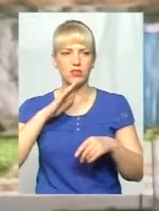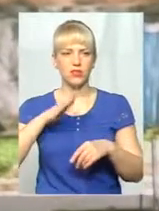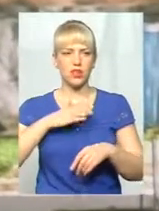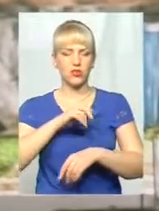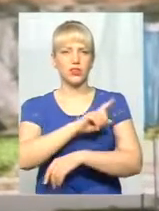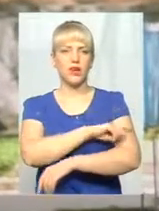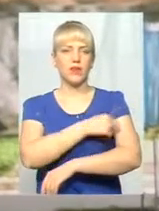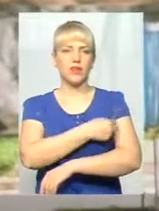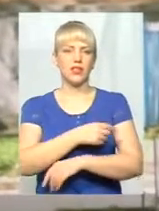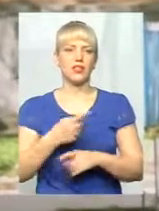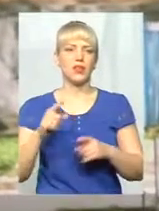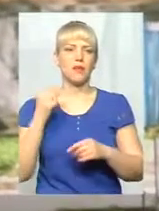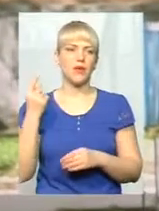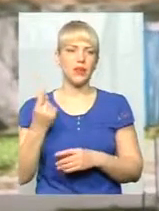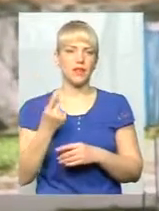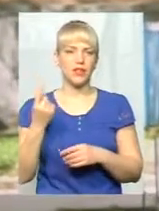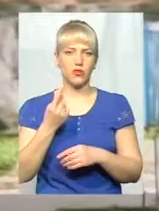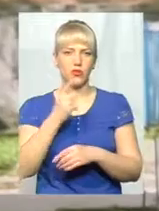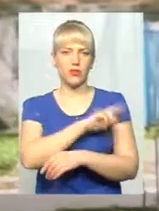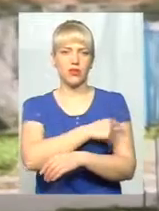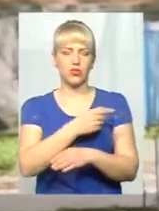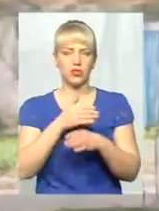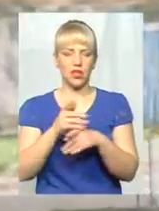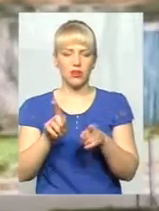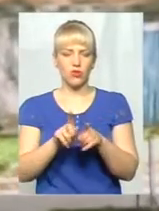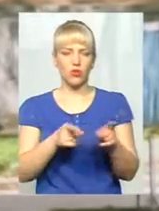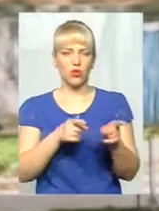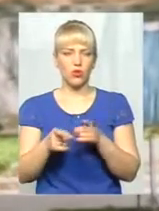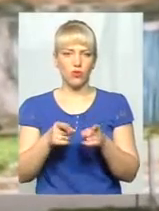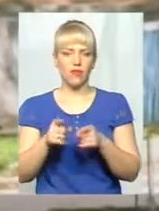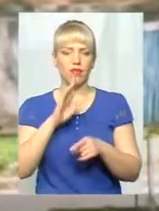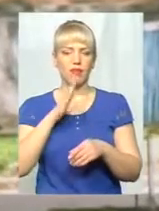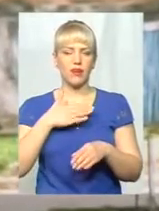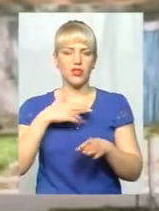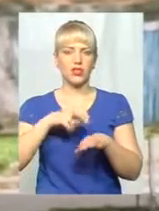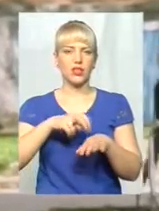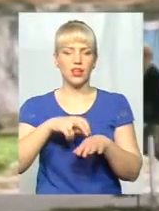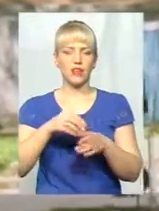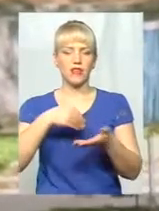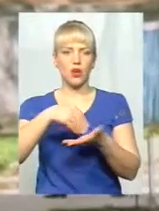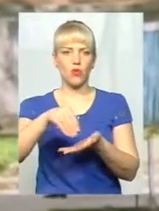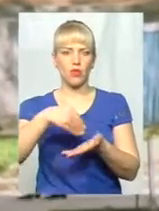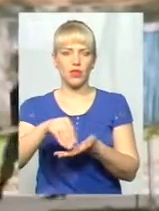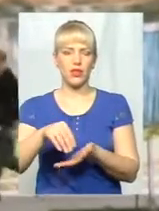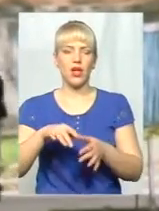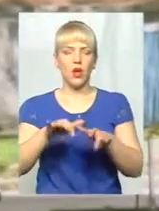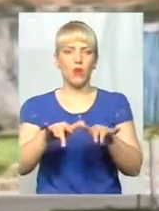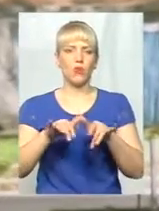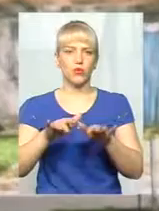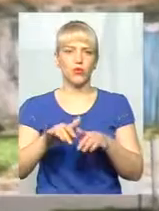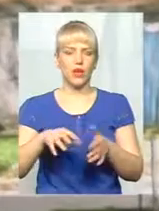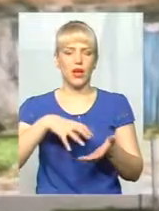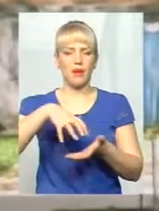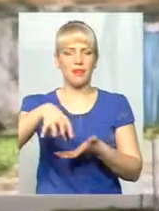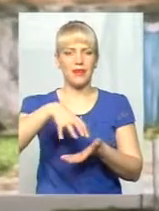первинної медичної допомоги. І також готували наших лікарів. Ми закупили комп'ютера, принтера, бумагу,